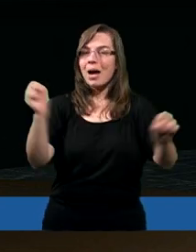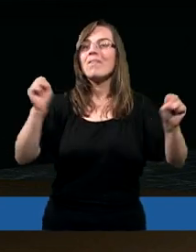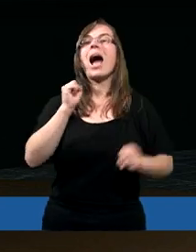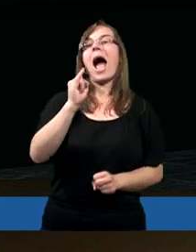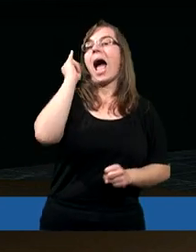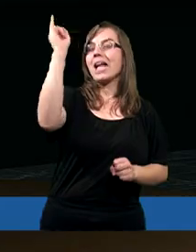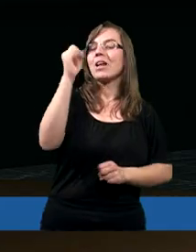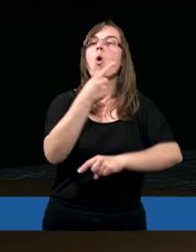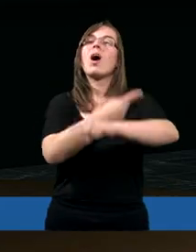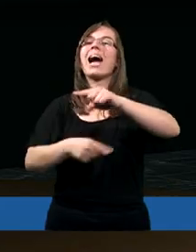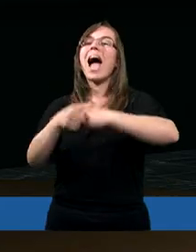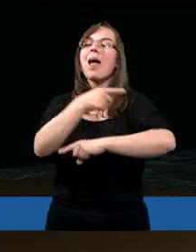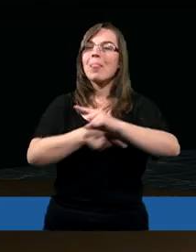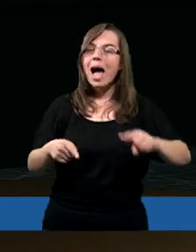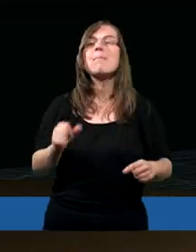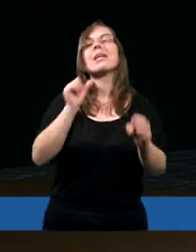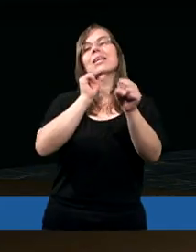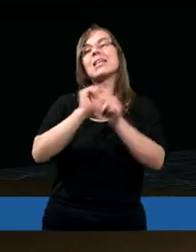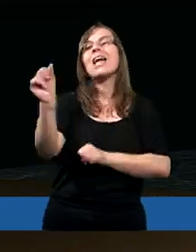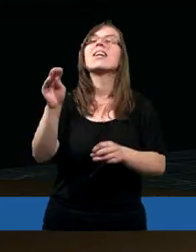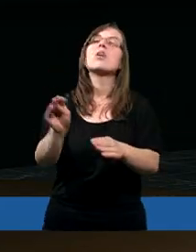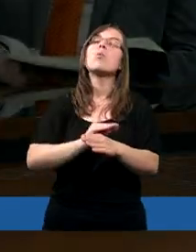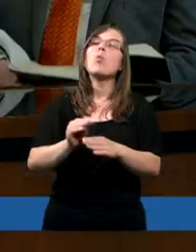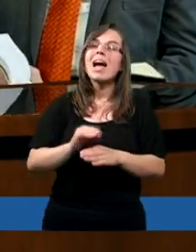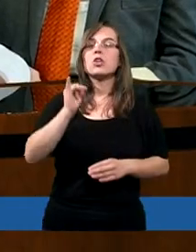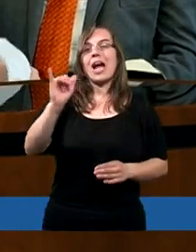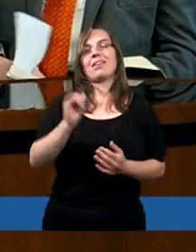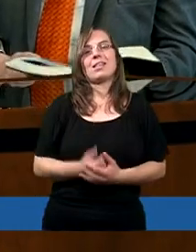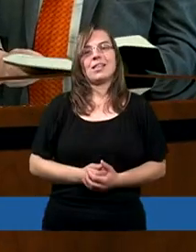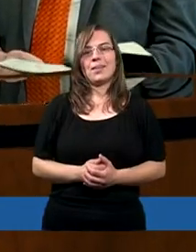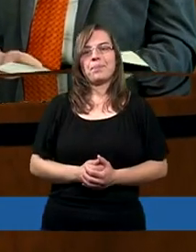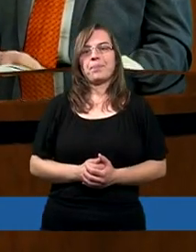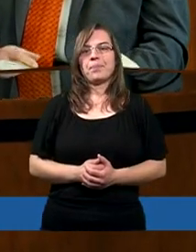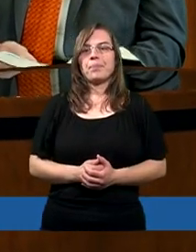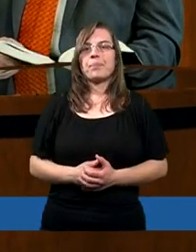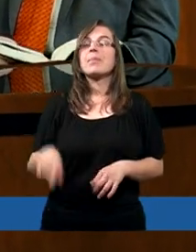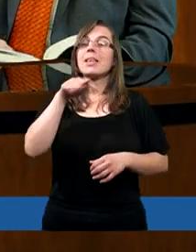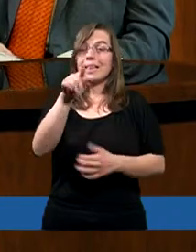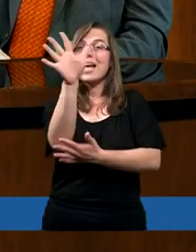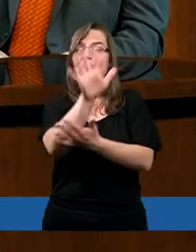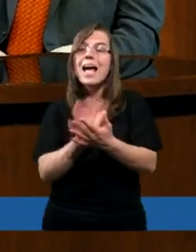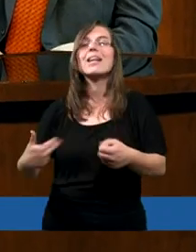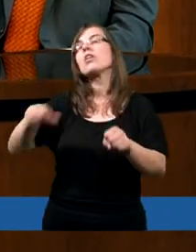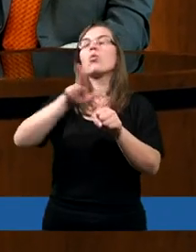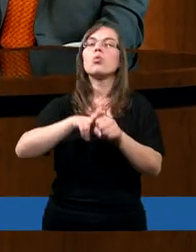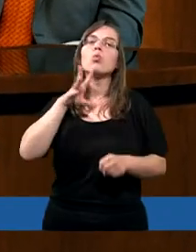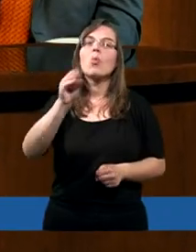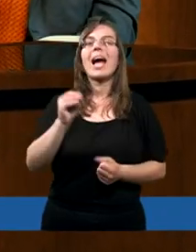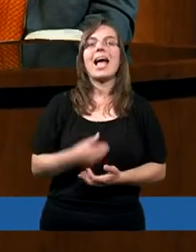a jego ranami jesteśmy uleceni. To teksty, które